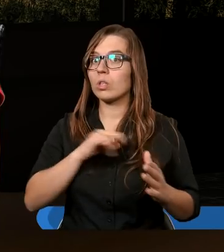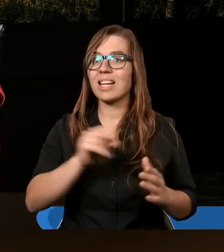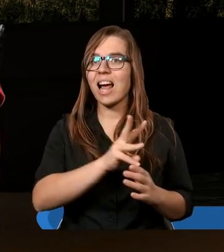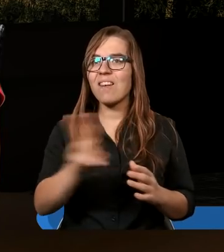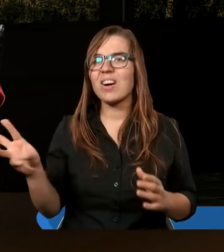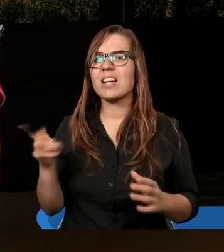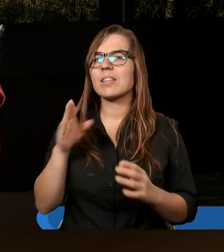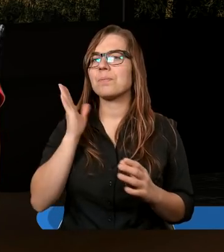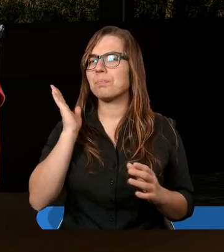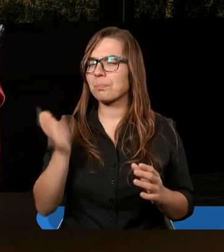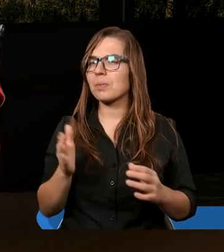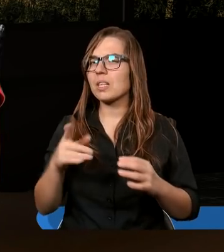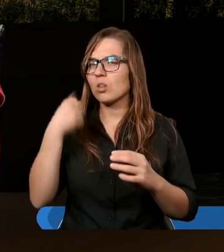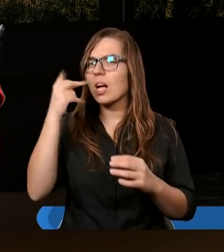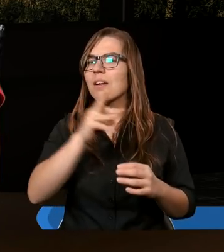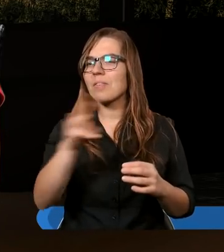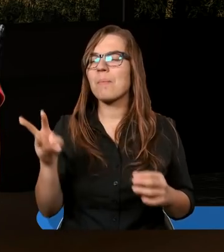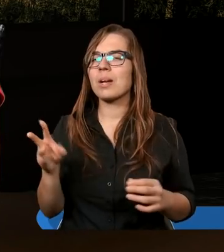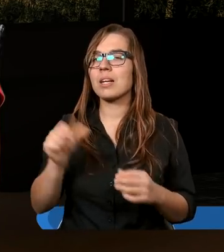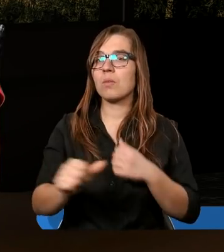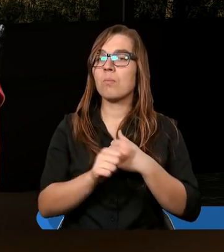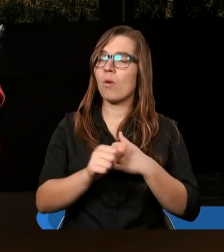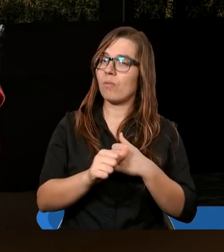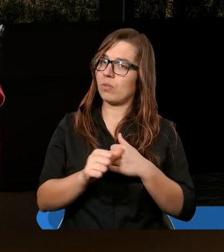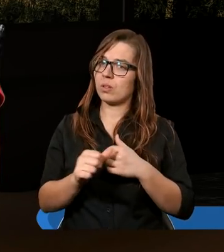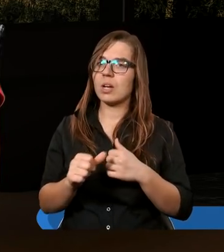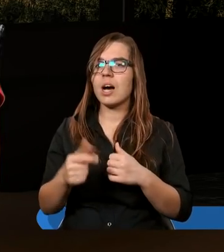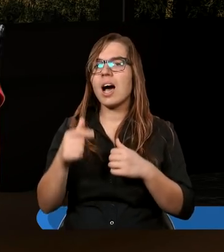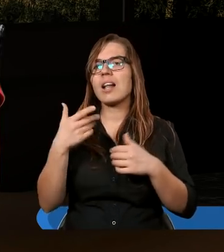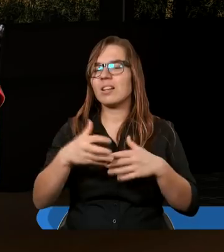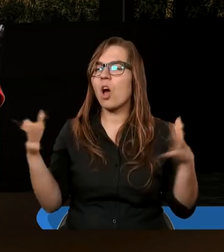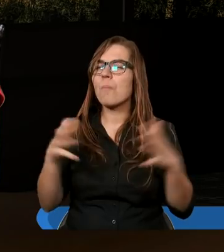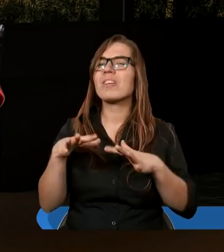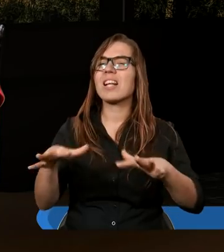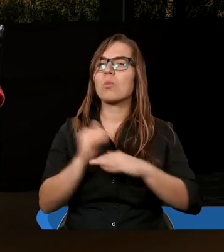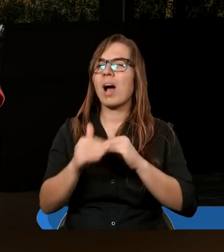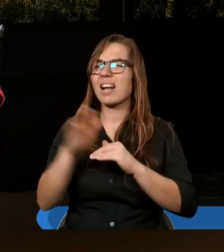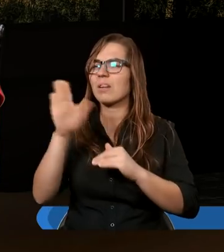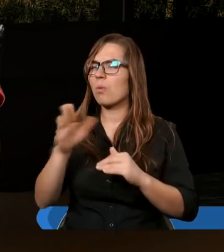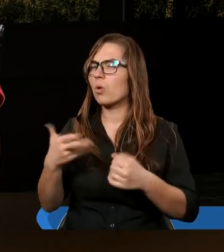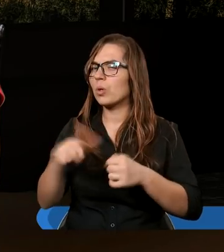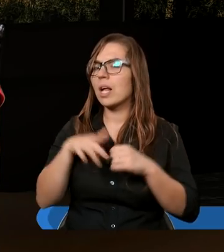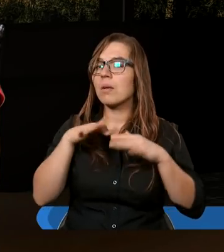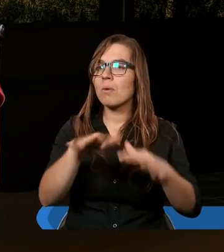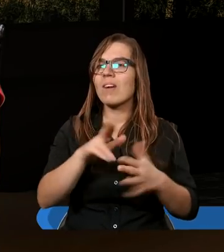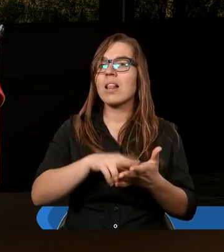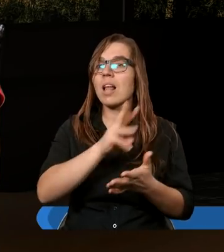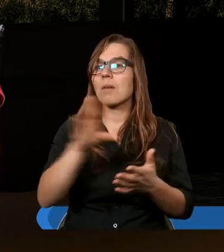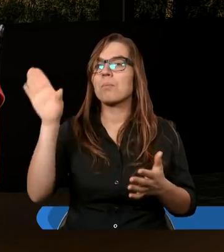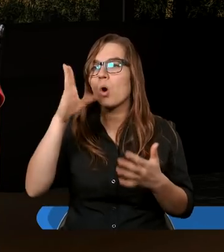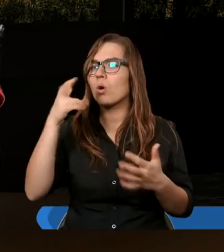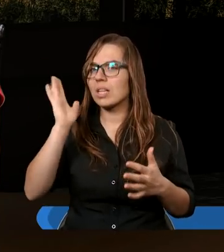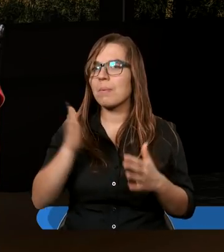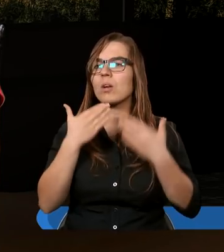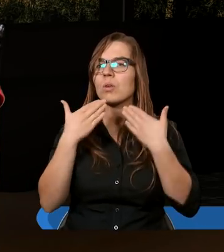was, tęsknić będą za wami z powodu nader obfitej łaski Bożej, która spływa na was. Bogu niech będą